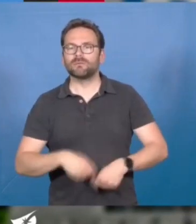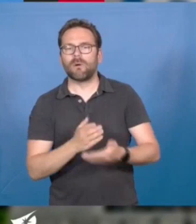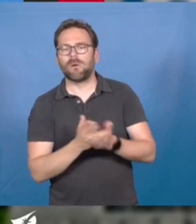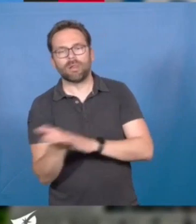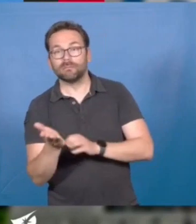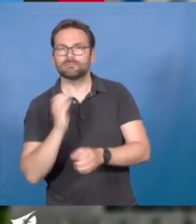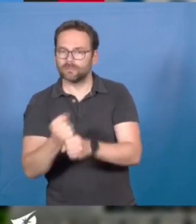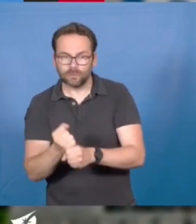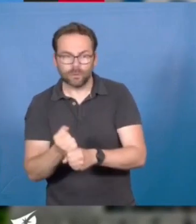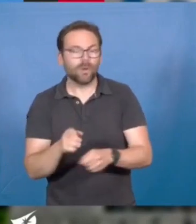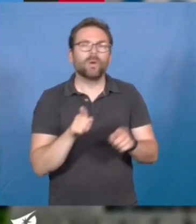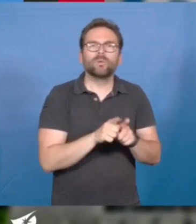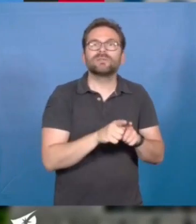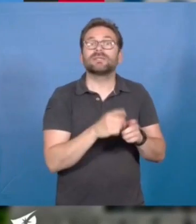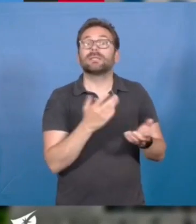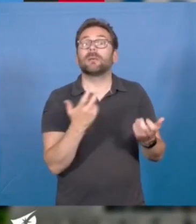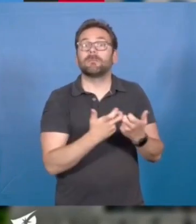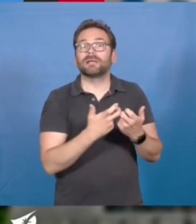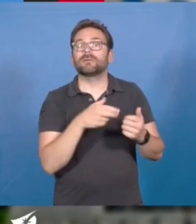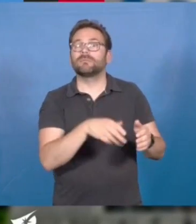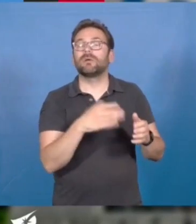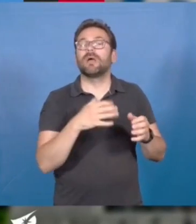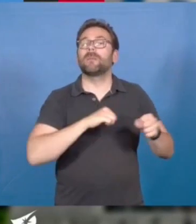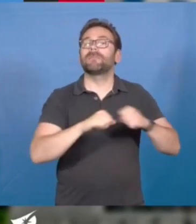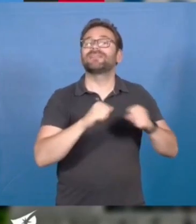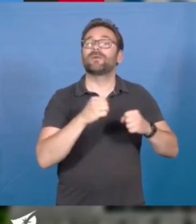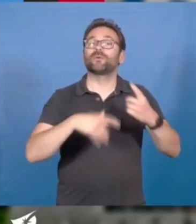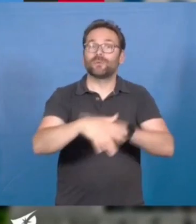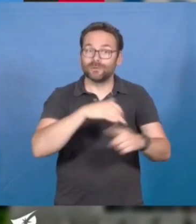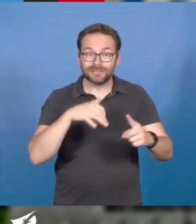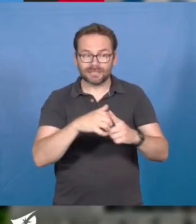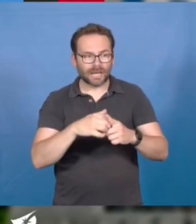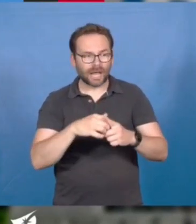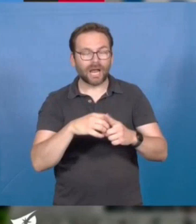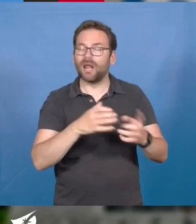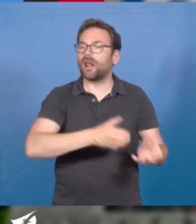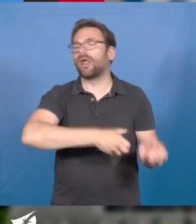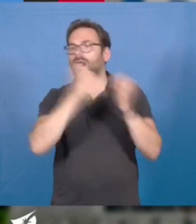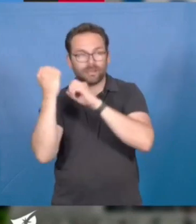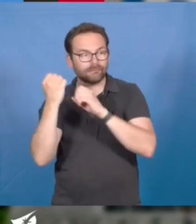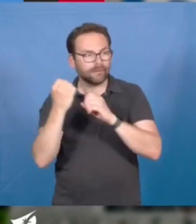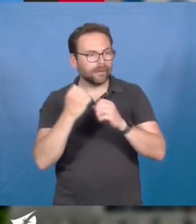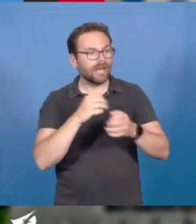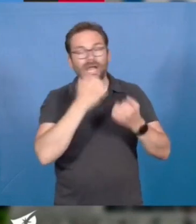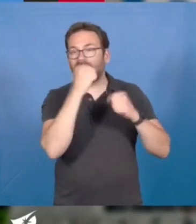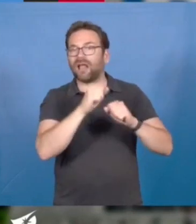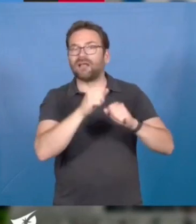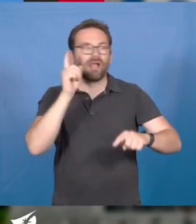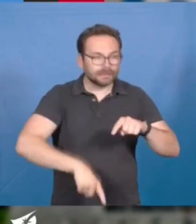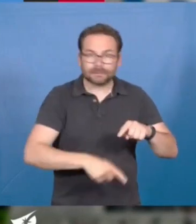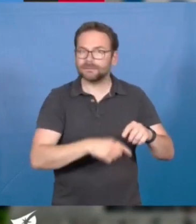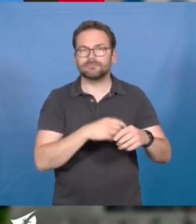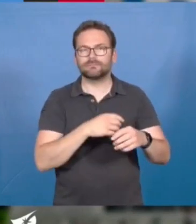de piquets de grève s'étant déroulés durant les mobilisations sociales, que les violences faites aux élus, qu'il s'agisse de M.